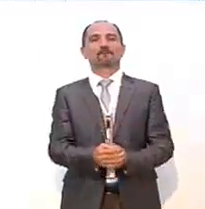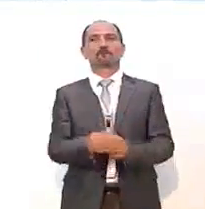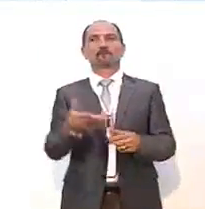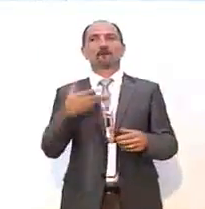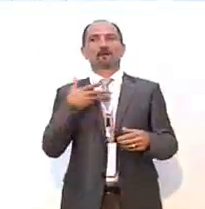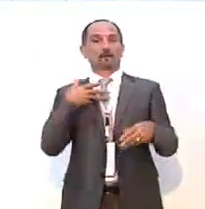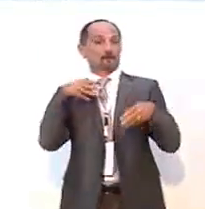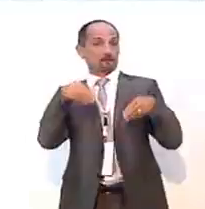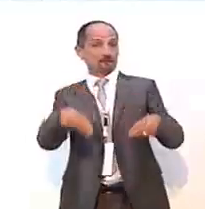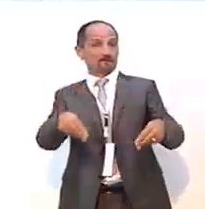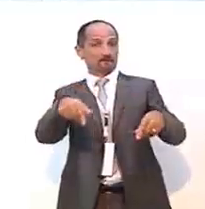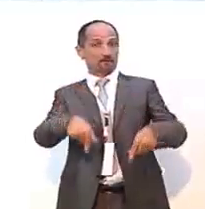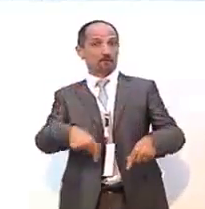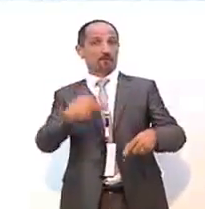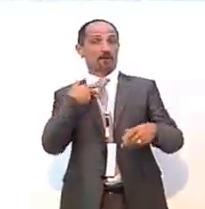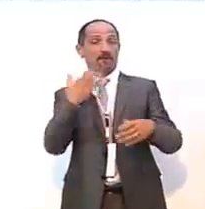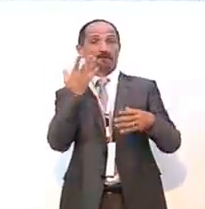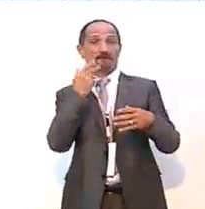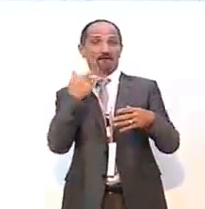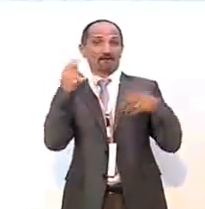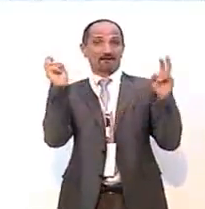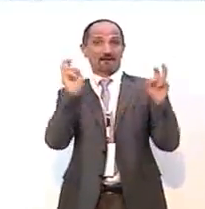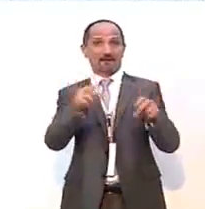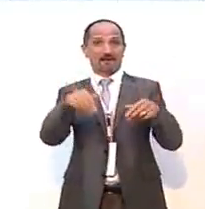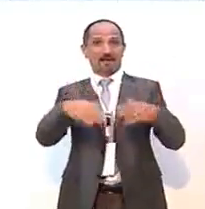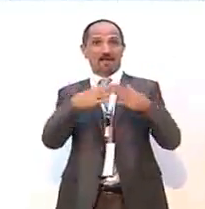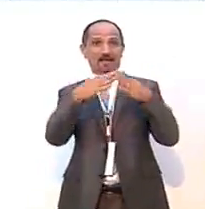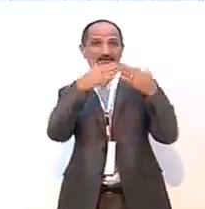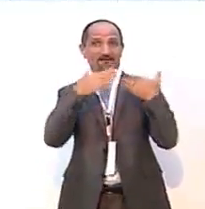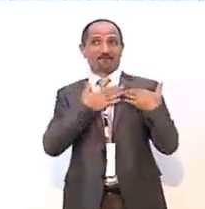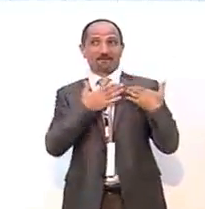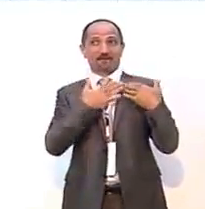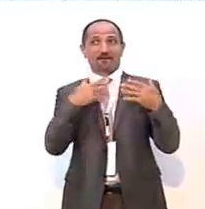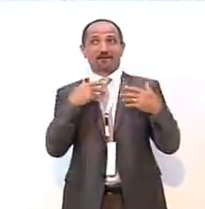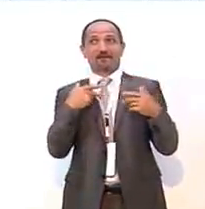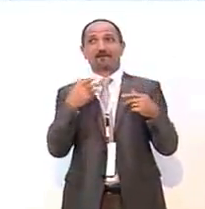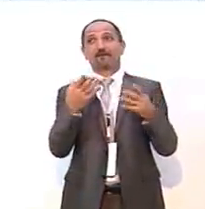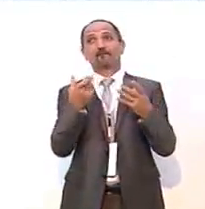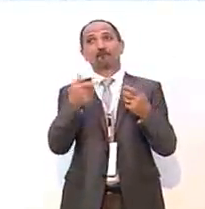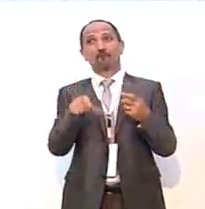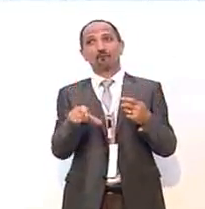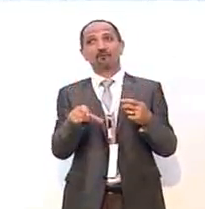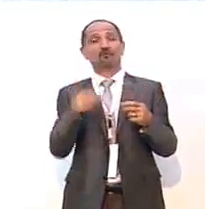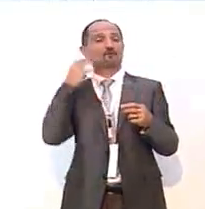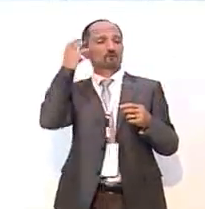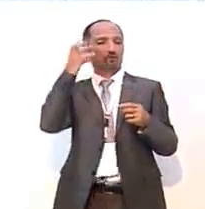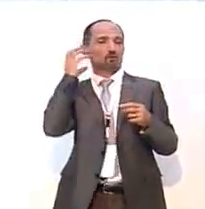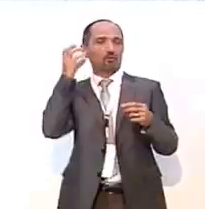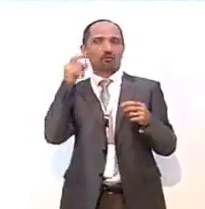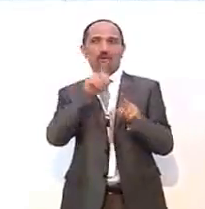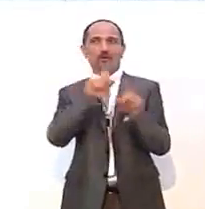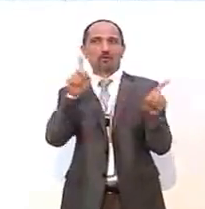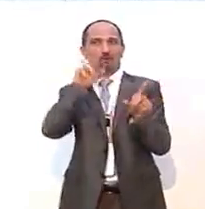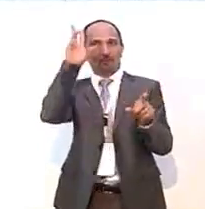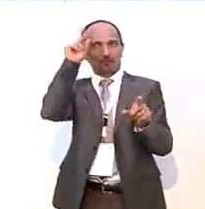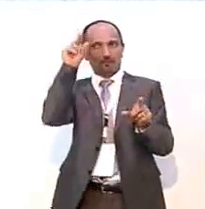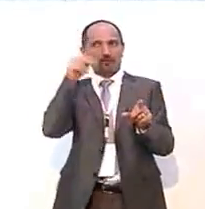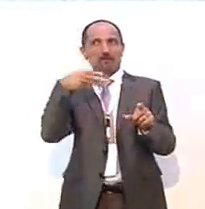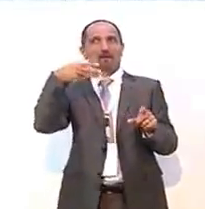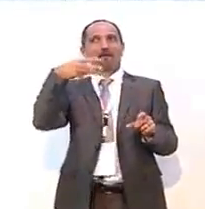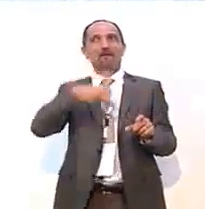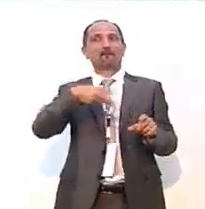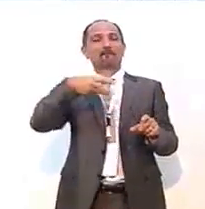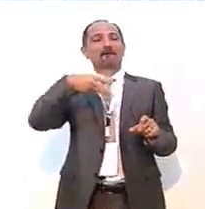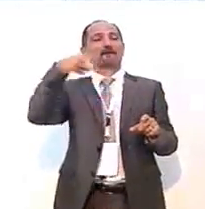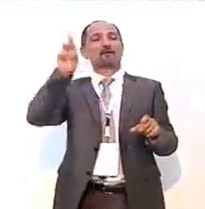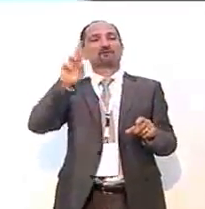Essere qui oggi e vedermi a casa mia, nella mia terra, è davvero per me motivo di orgoglio. Non mi conoscerete, io sono Maria Rosaria